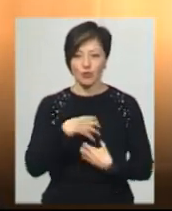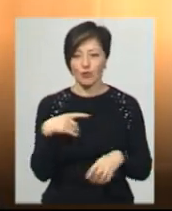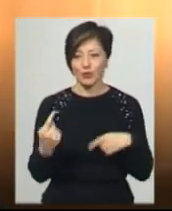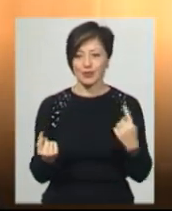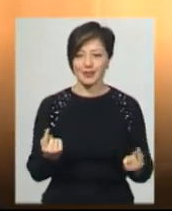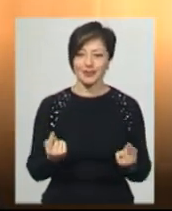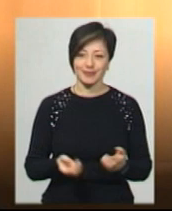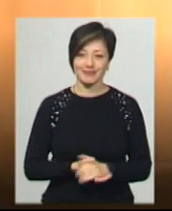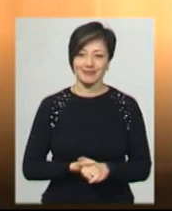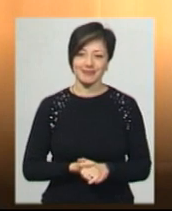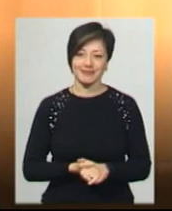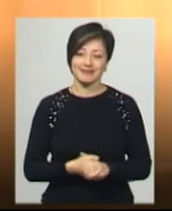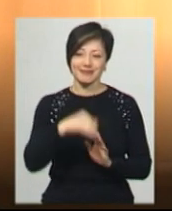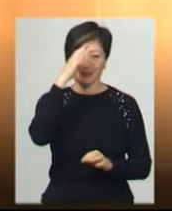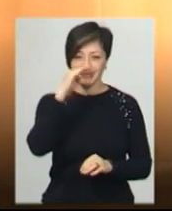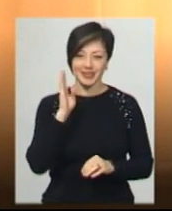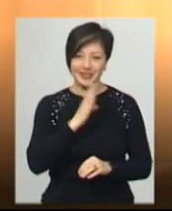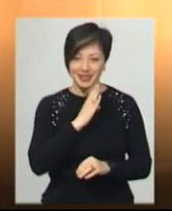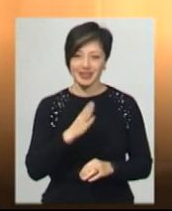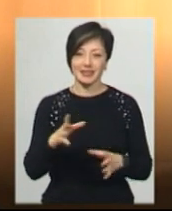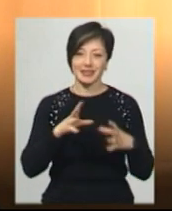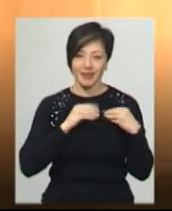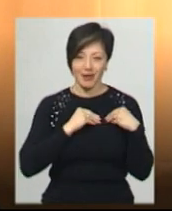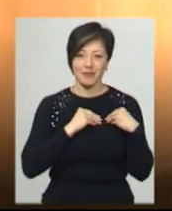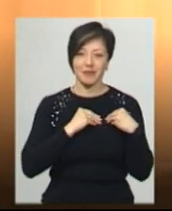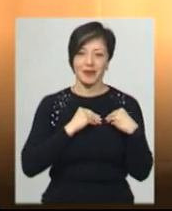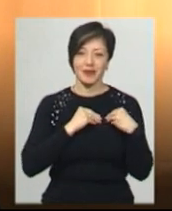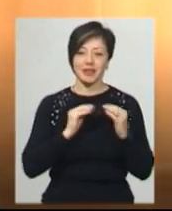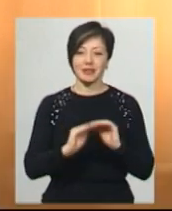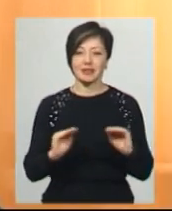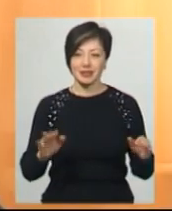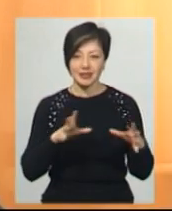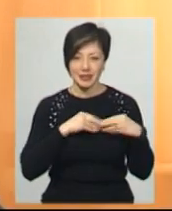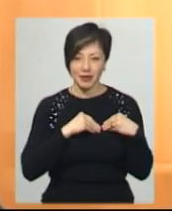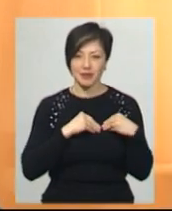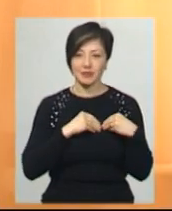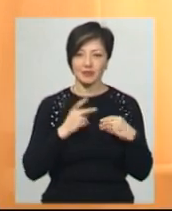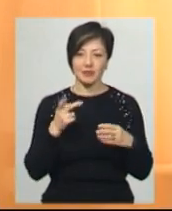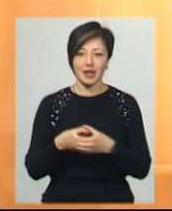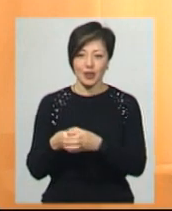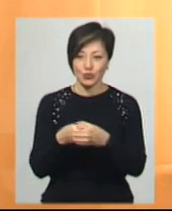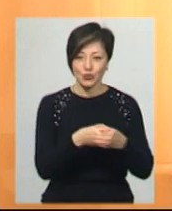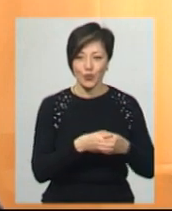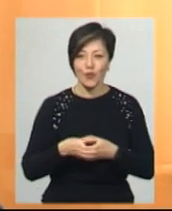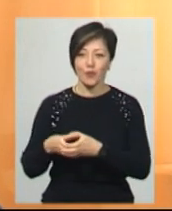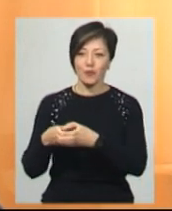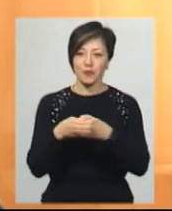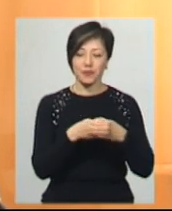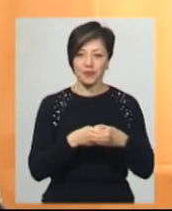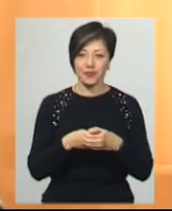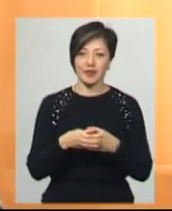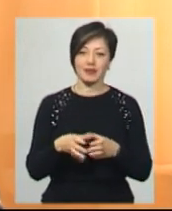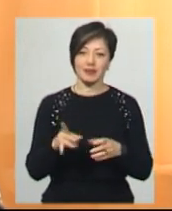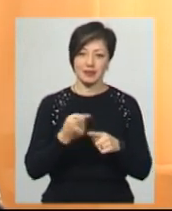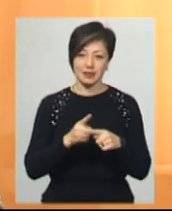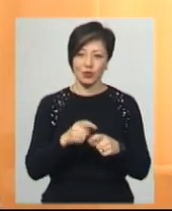одне, і батьки з нами, діти з нами, вони всі разом, і всі сімейно